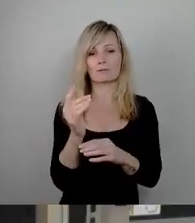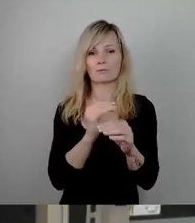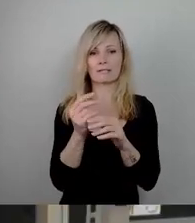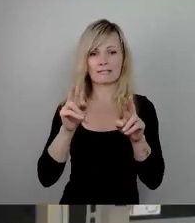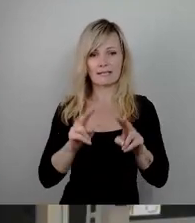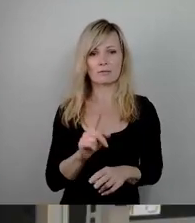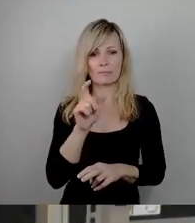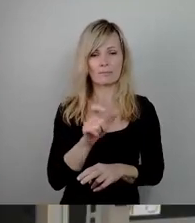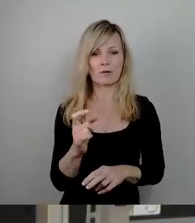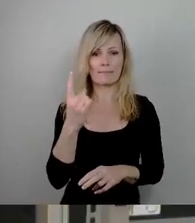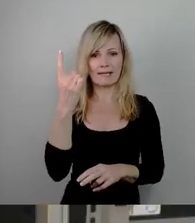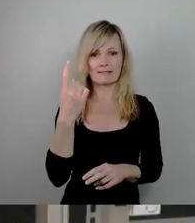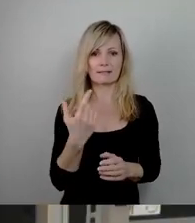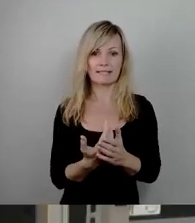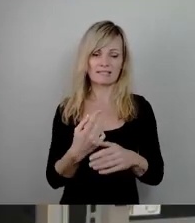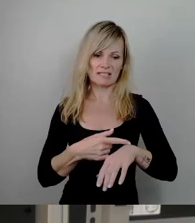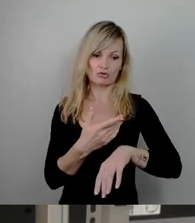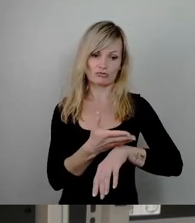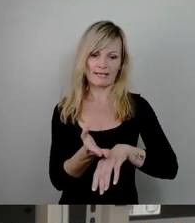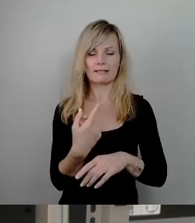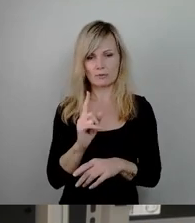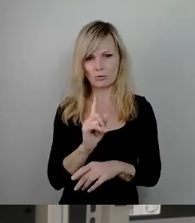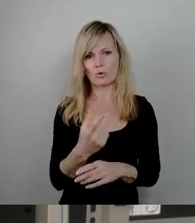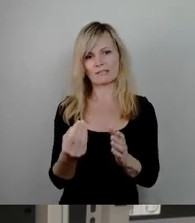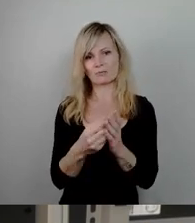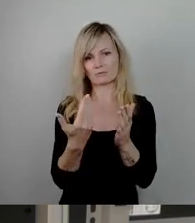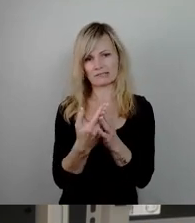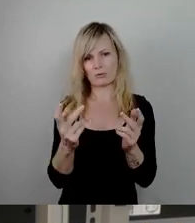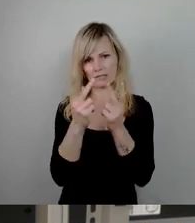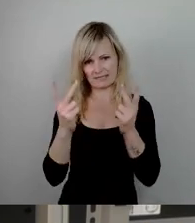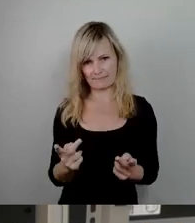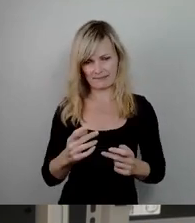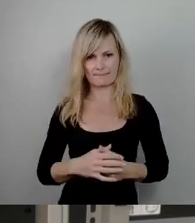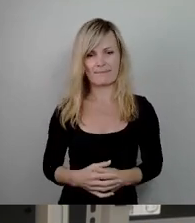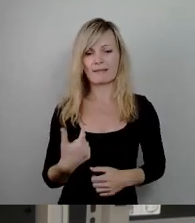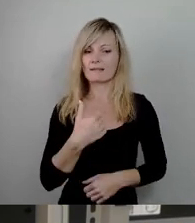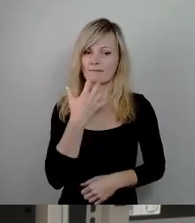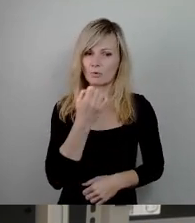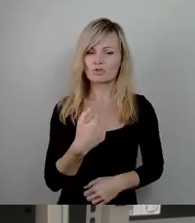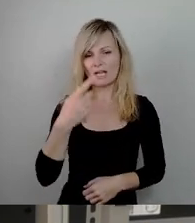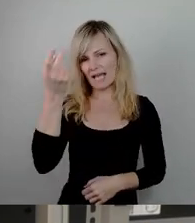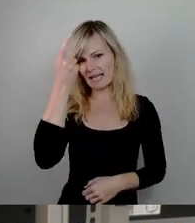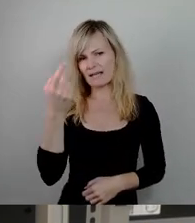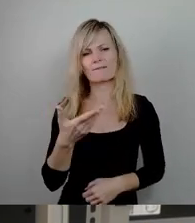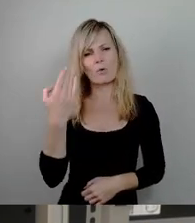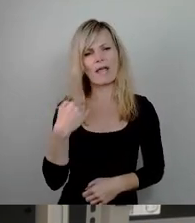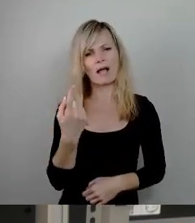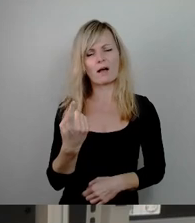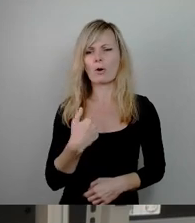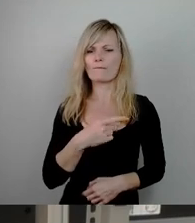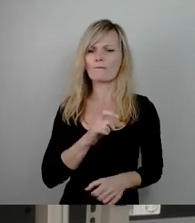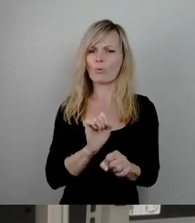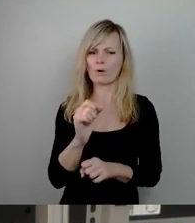Stunde heute noch dieses Konzept. Ich möchte daran erinnern, wie das zustande gekommen ist, obwohl ich gar nicht daran beteiligt war.